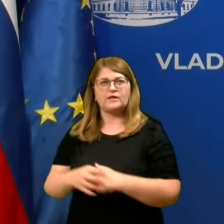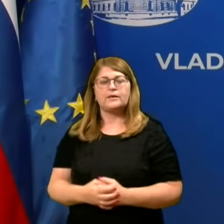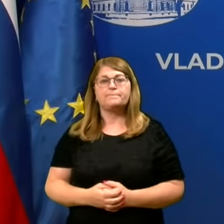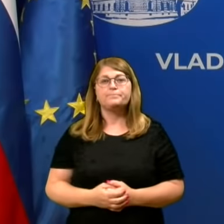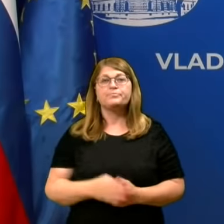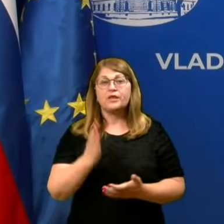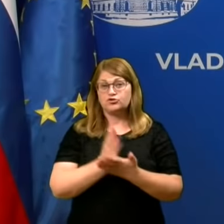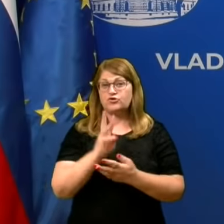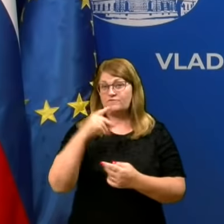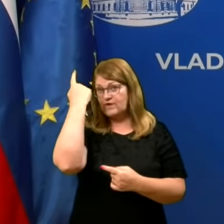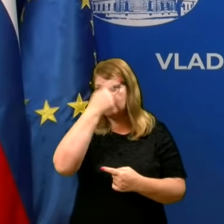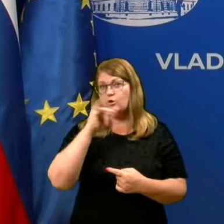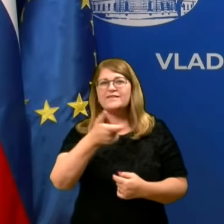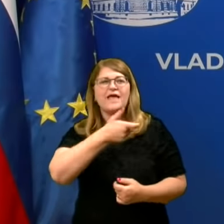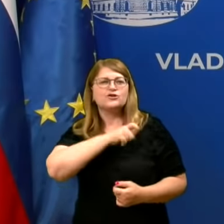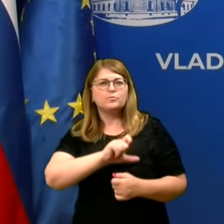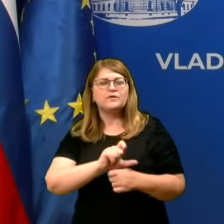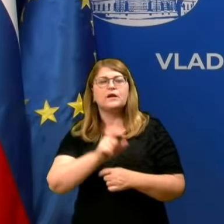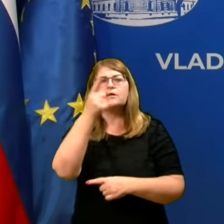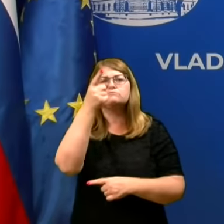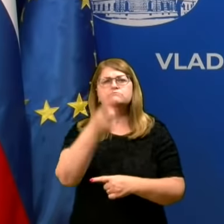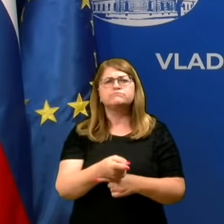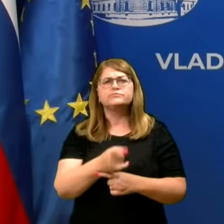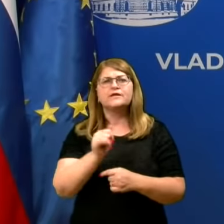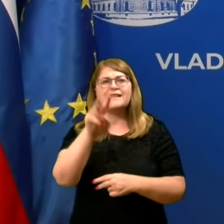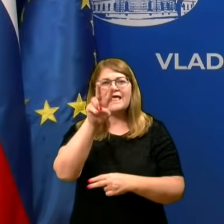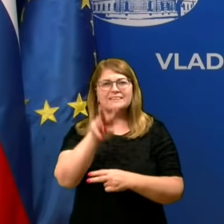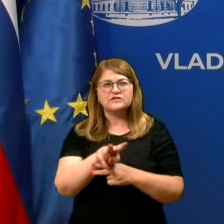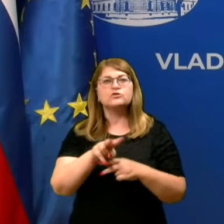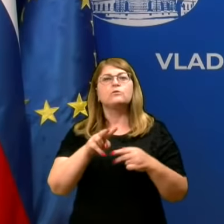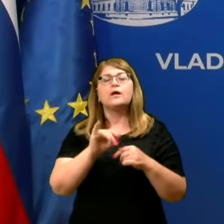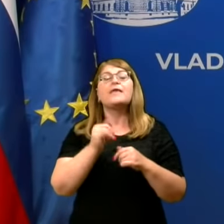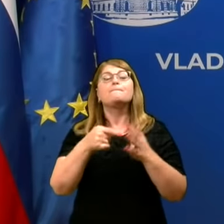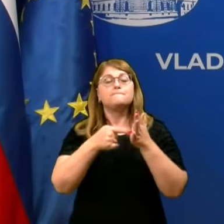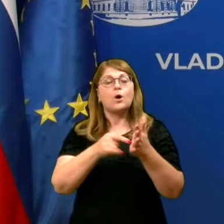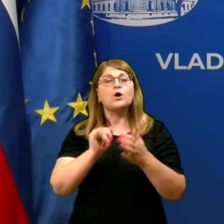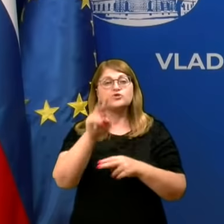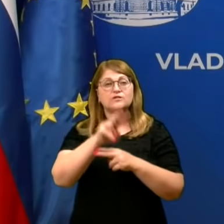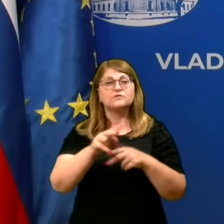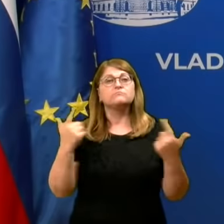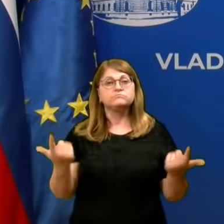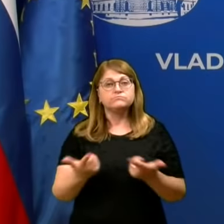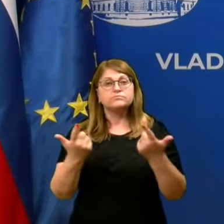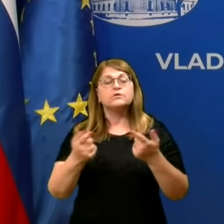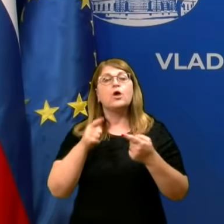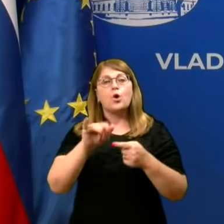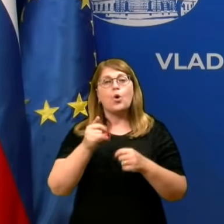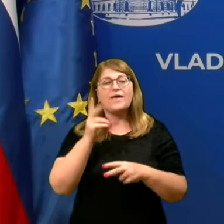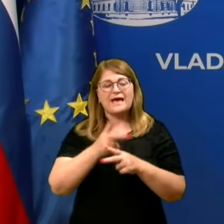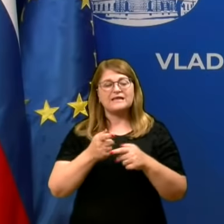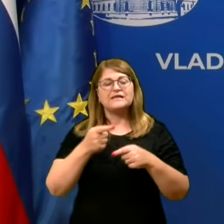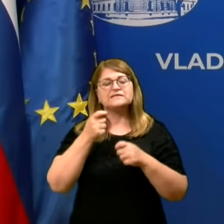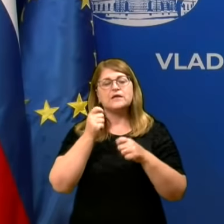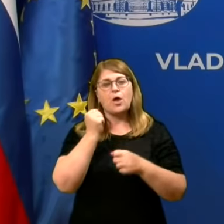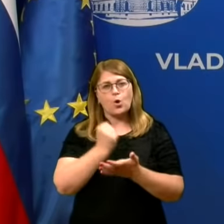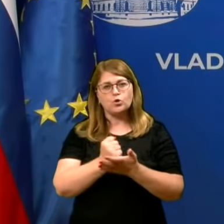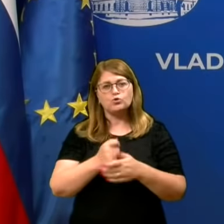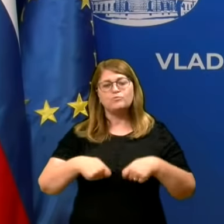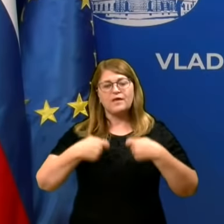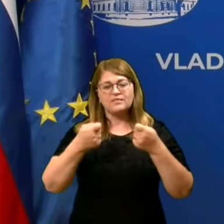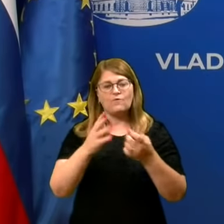Že v nedeljo je inšpektorat dokazal, da nadzor zmore, če so in ko so karantenske odločve uročene.